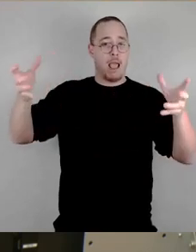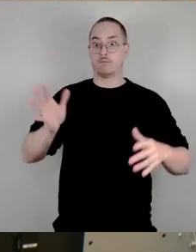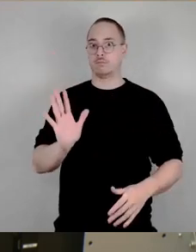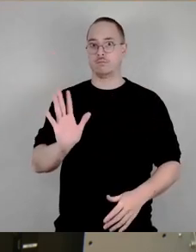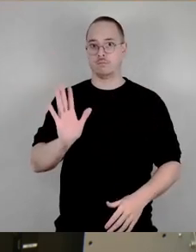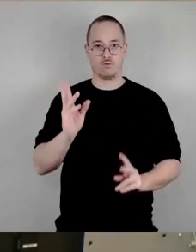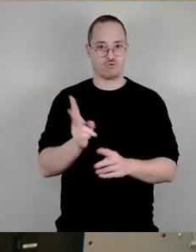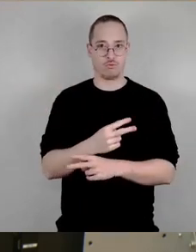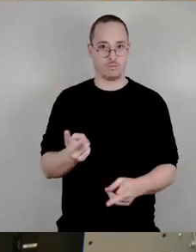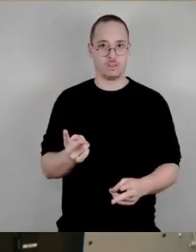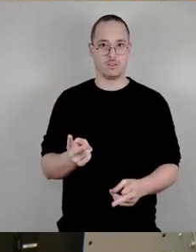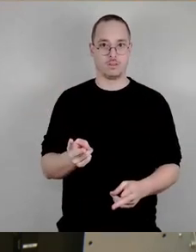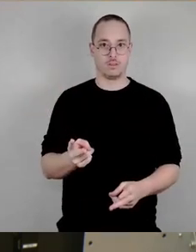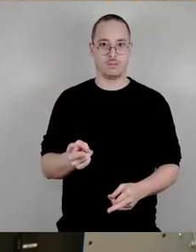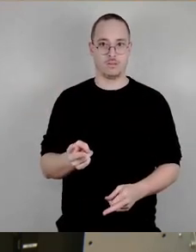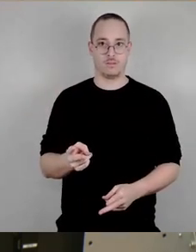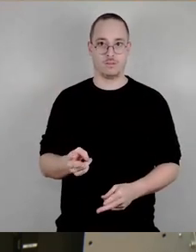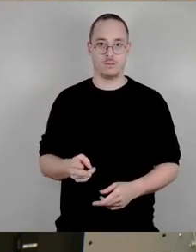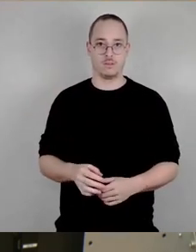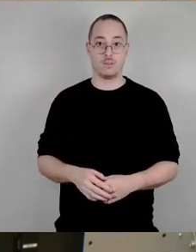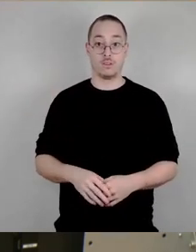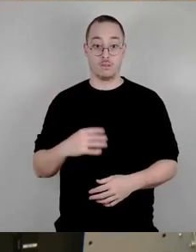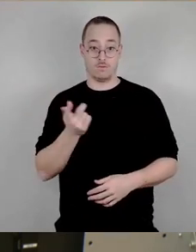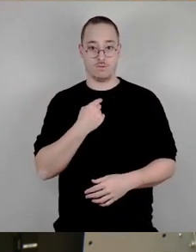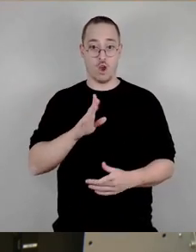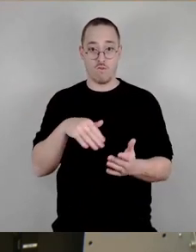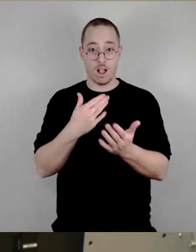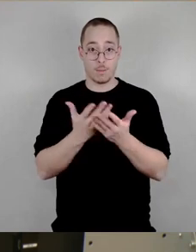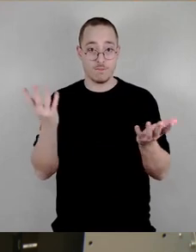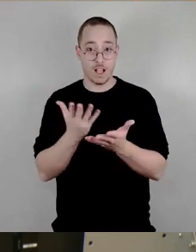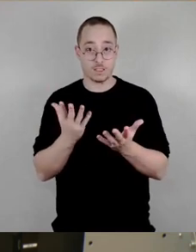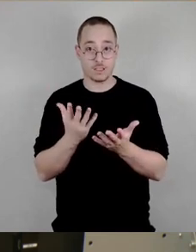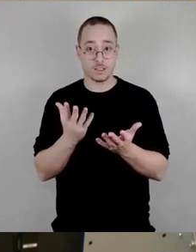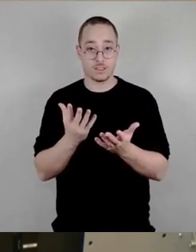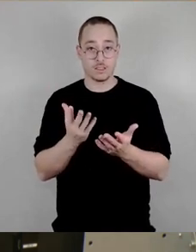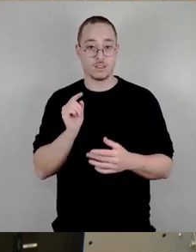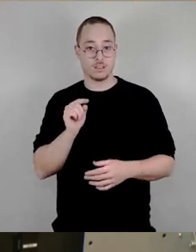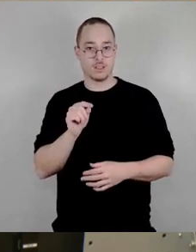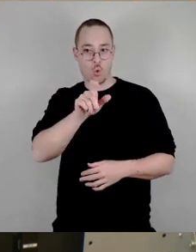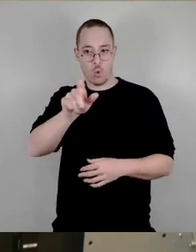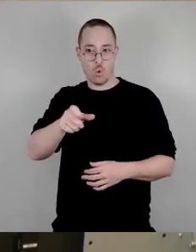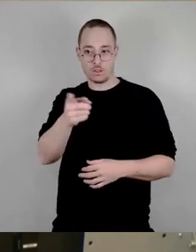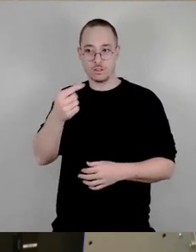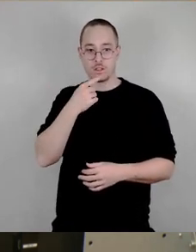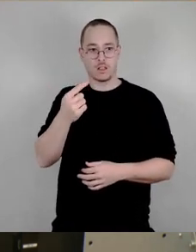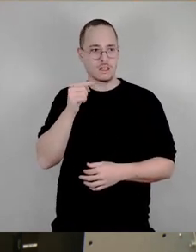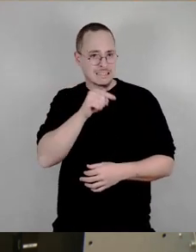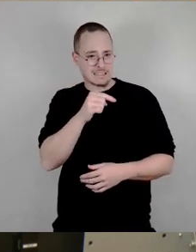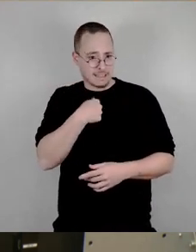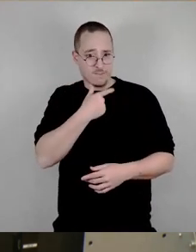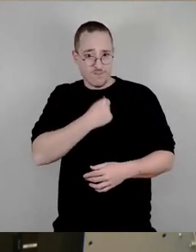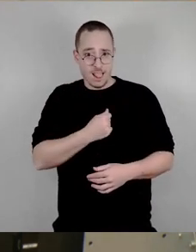herausgenommen Sondern unsere Aufgabe ist es da, wo Leute sagen, ich möchte das machen Das ist mein Leben,